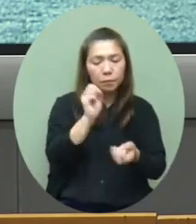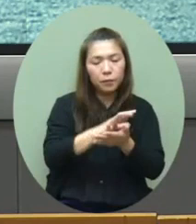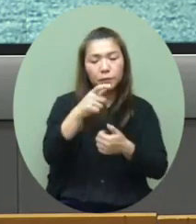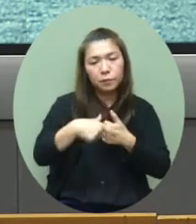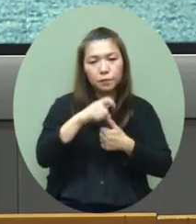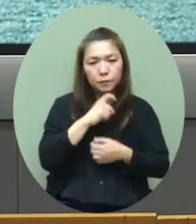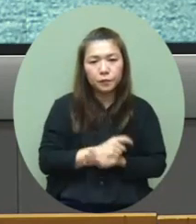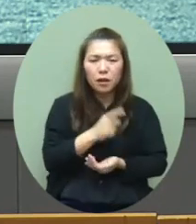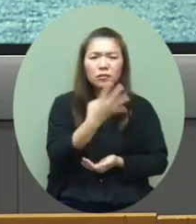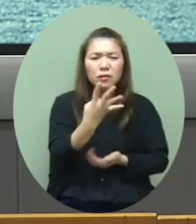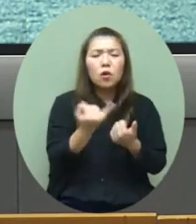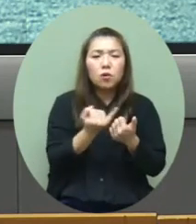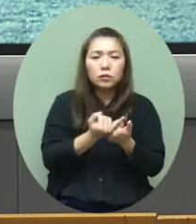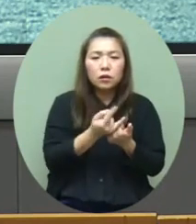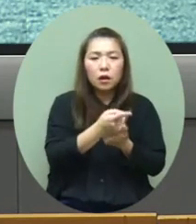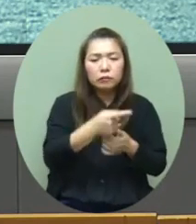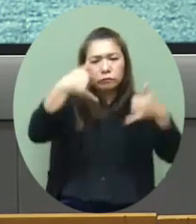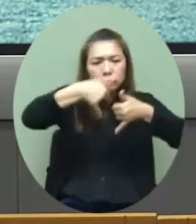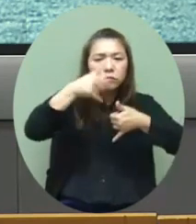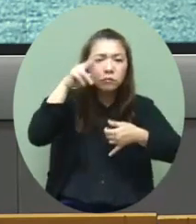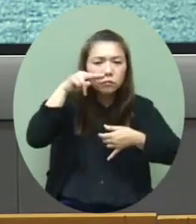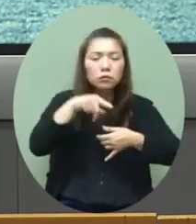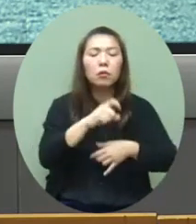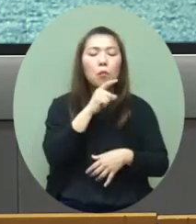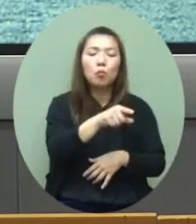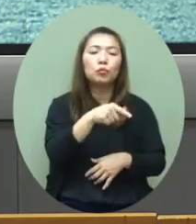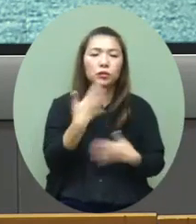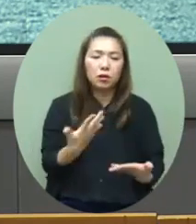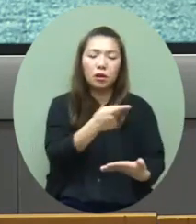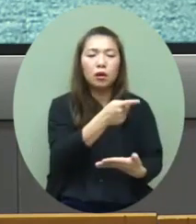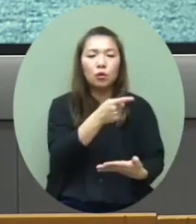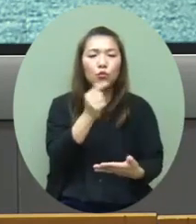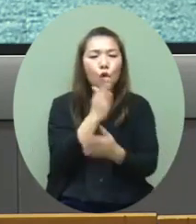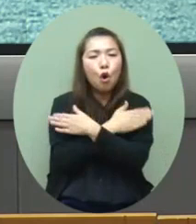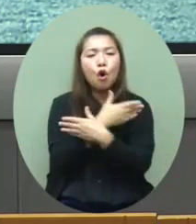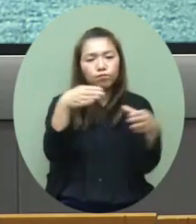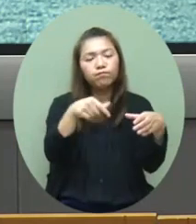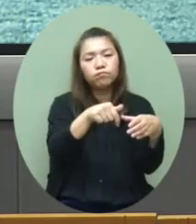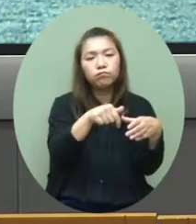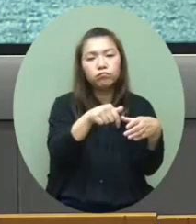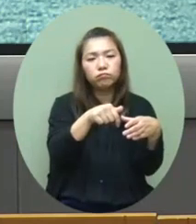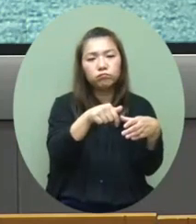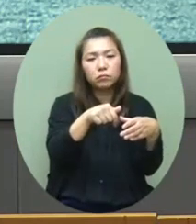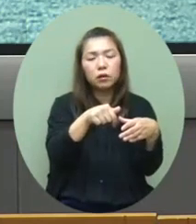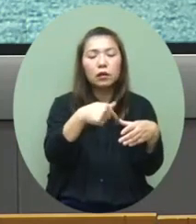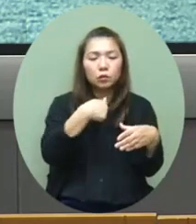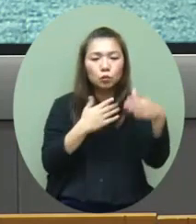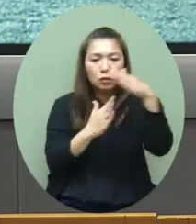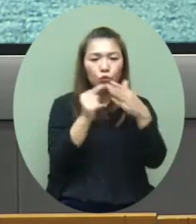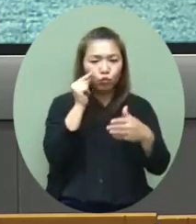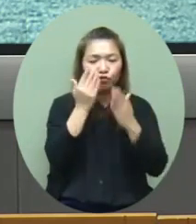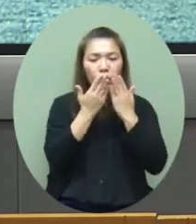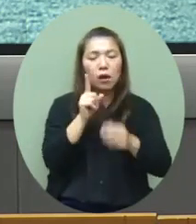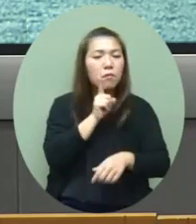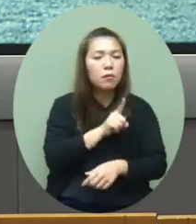诊因为他们四个学生都是一个紧密接触所以外班就需要停课一个星期